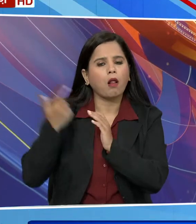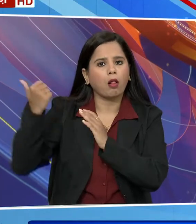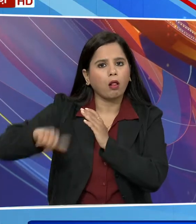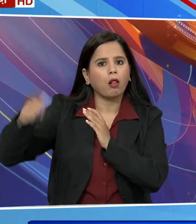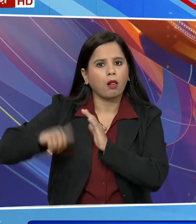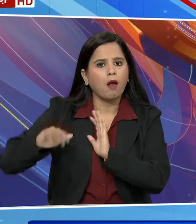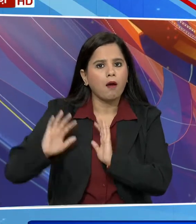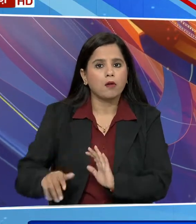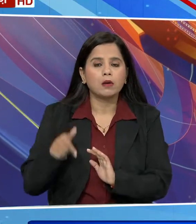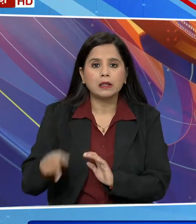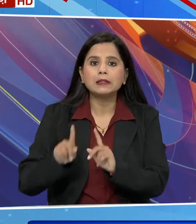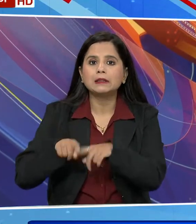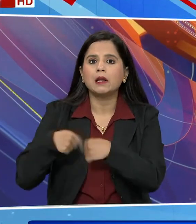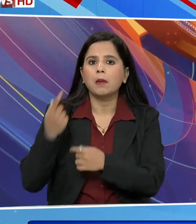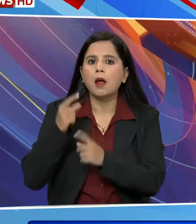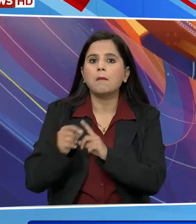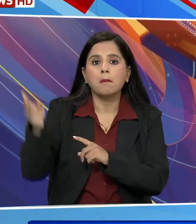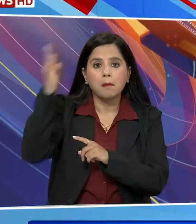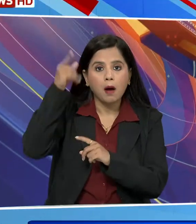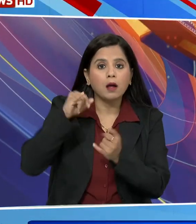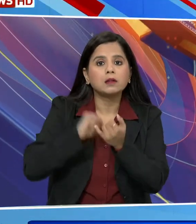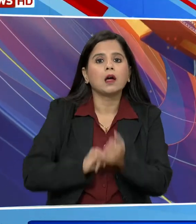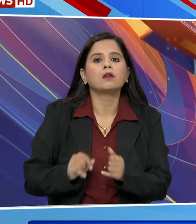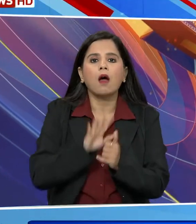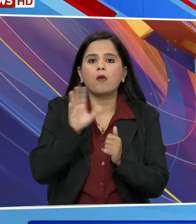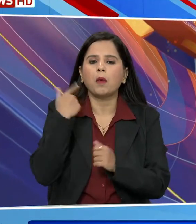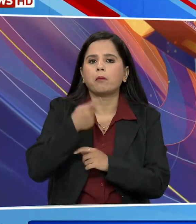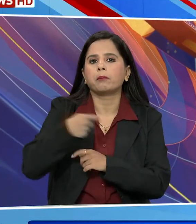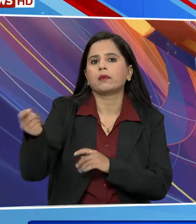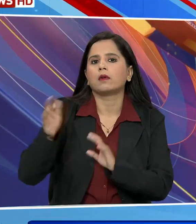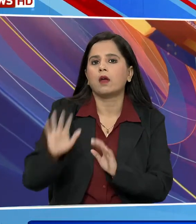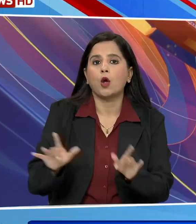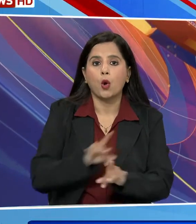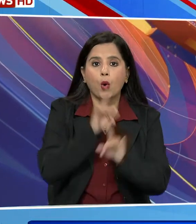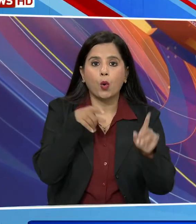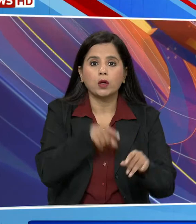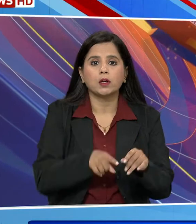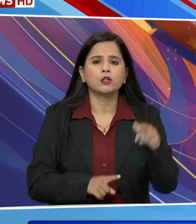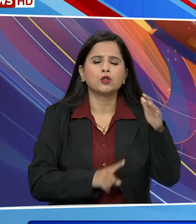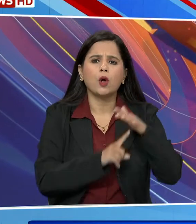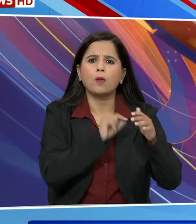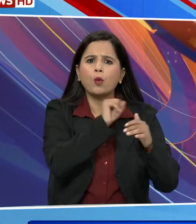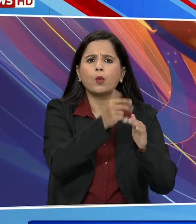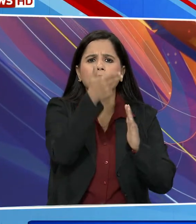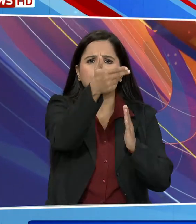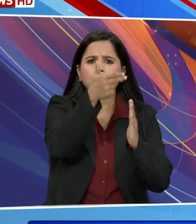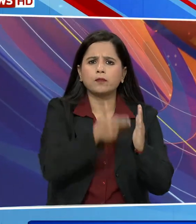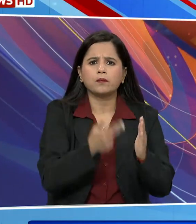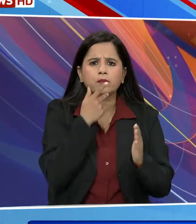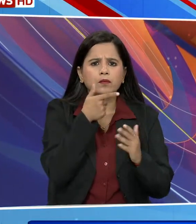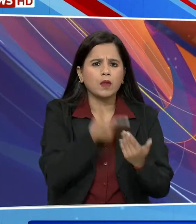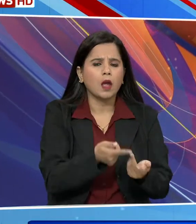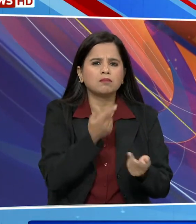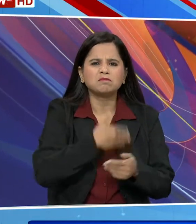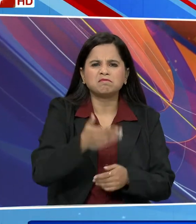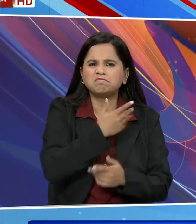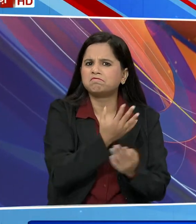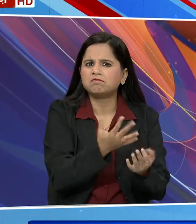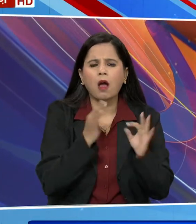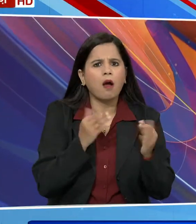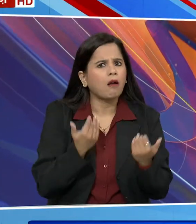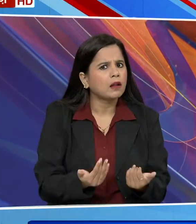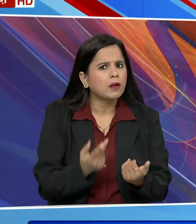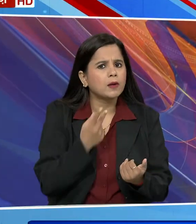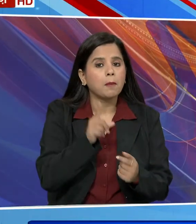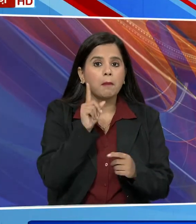करना पड़ा टीम को पाकिस्तान और अफ्रीका से हार मिली औस्ट्रेला का टॉप ओडर अपने नाम के अनुरू प्रदर्शन करने में नाकाम रहा